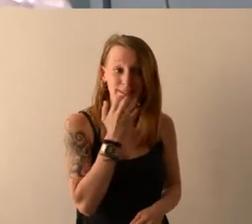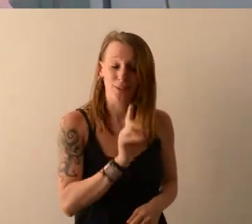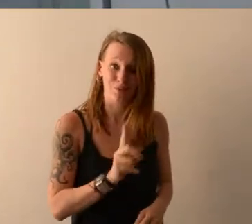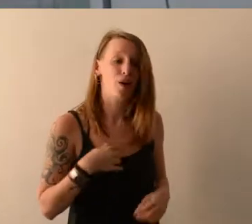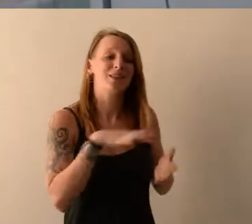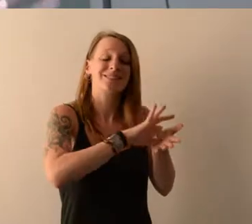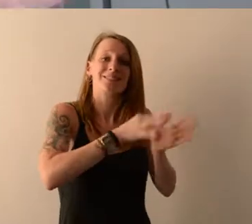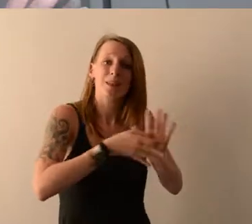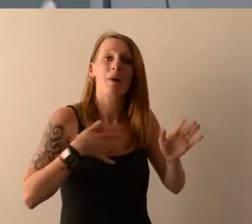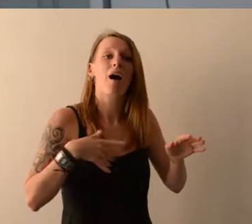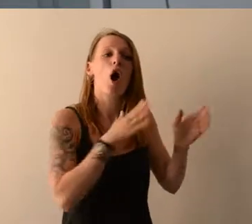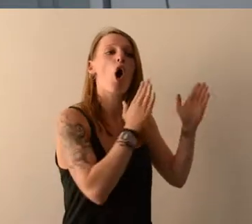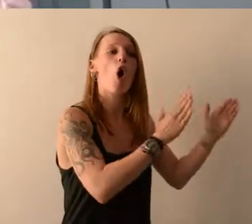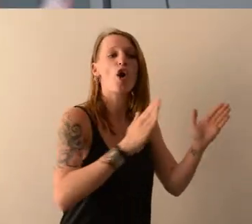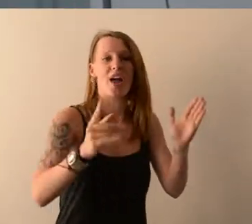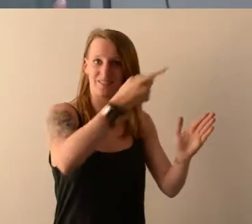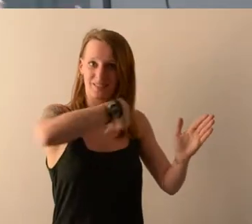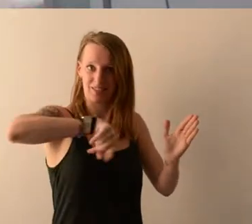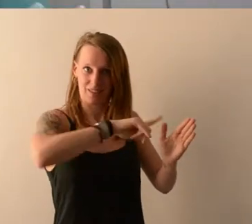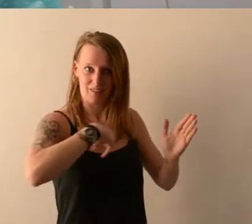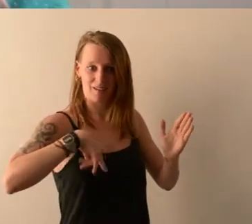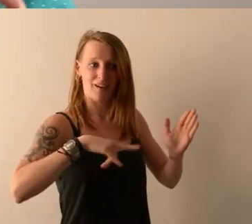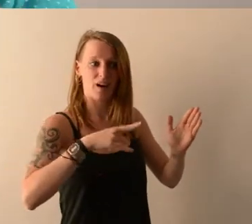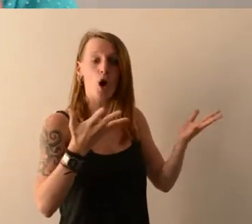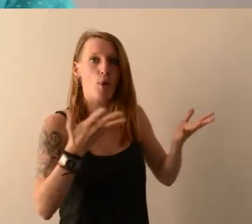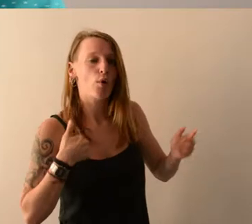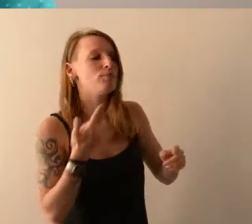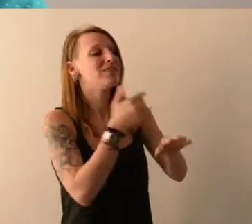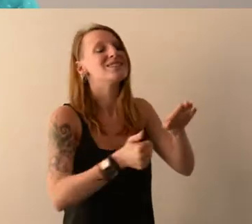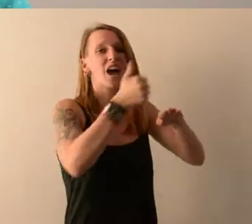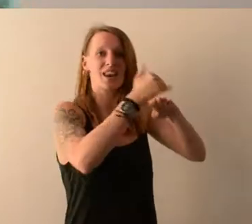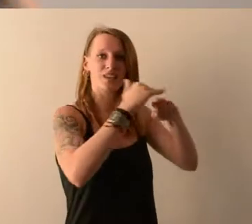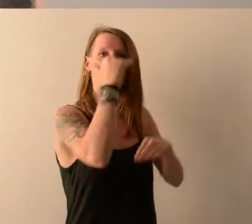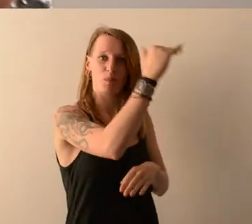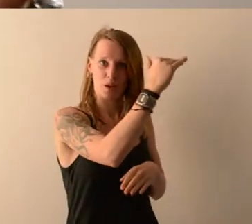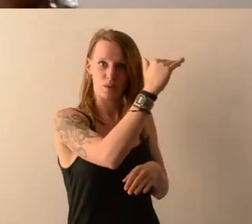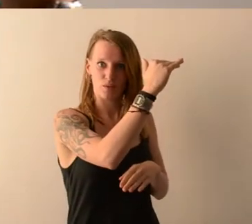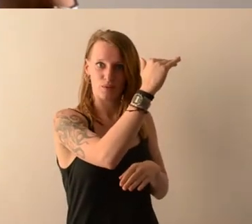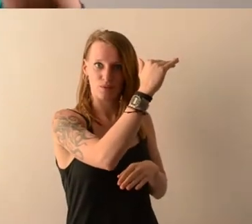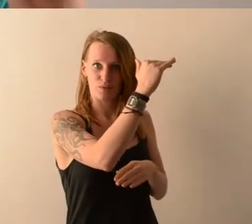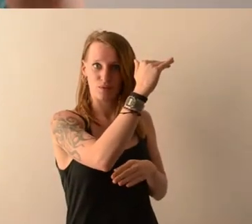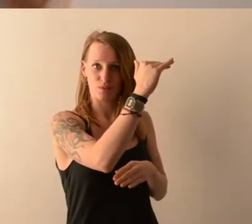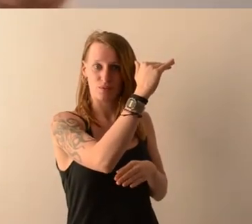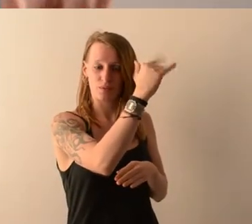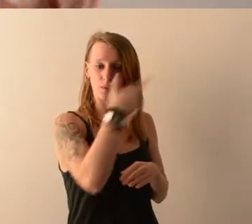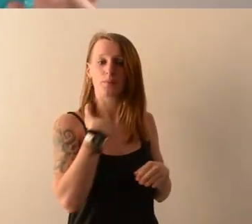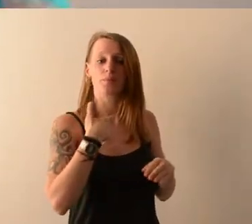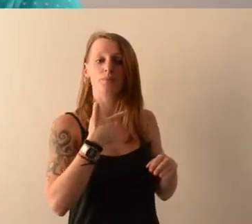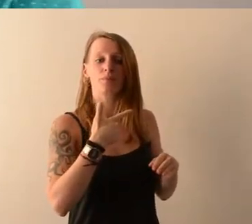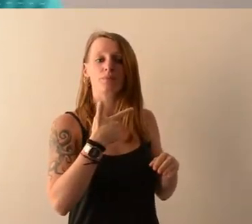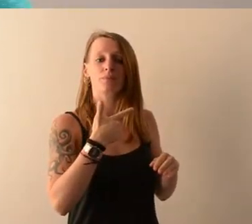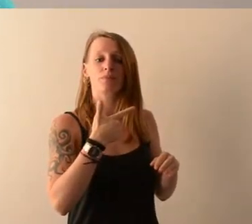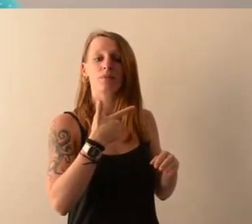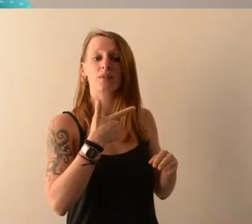'un sistema que ens organitza els efectes fent una jerarquia superior i que s'articula